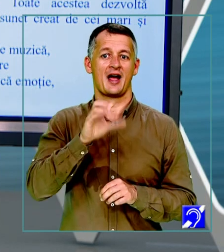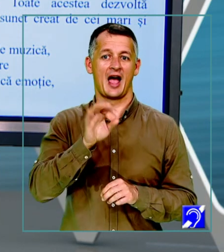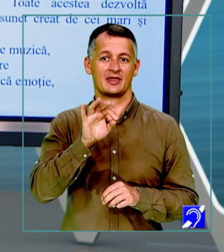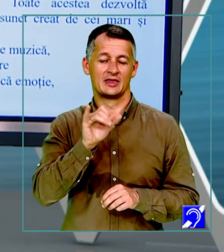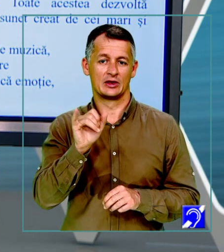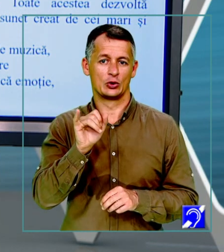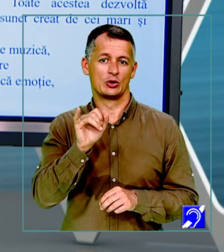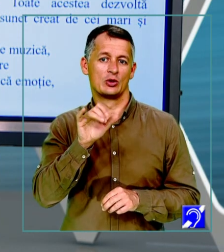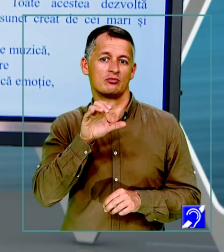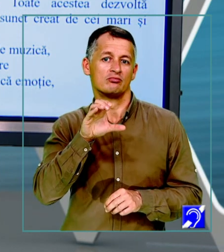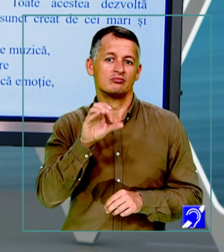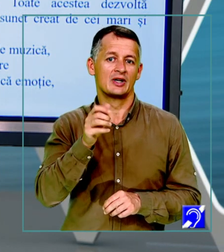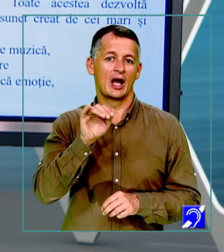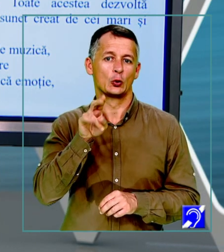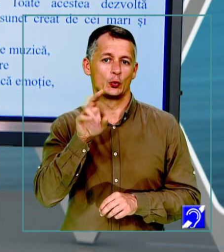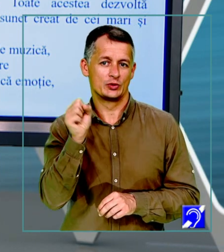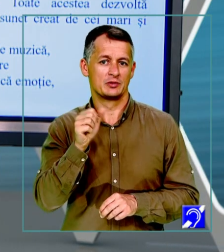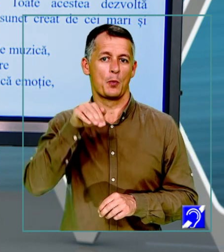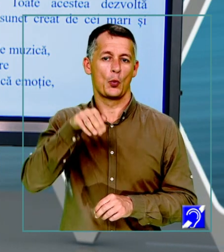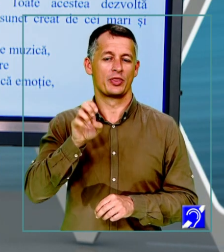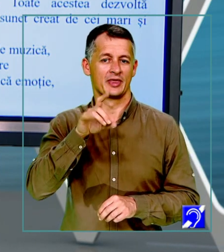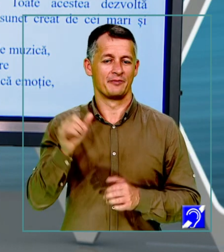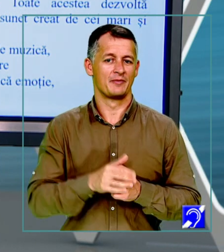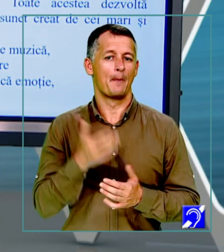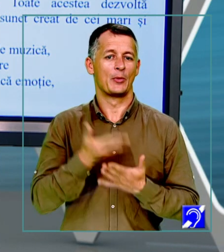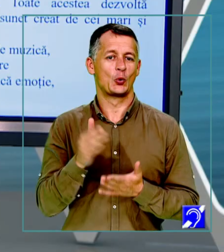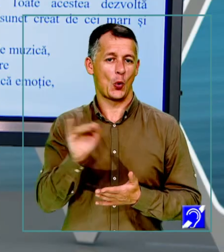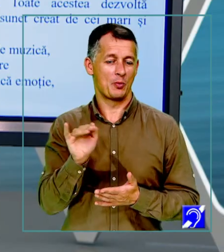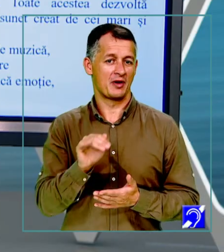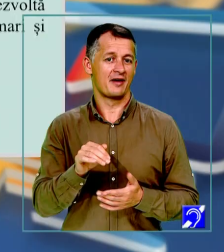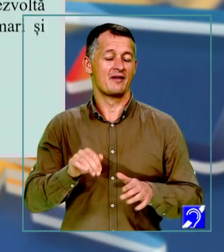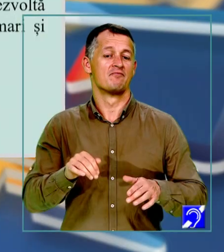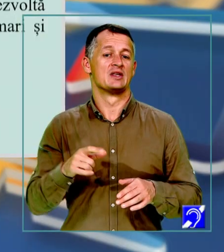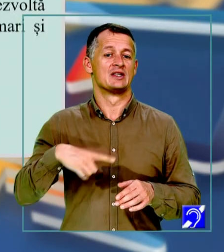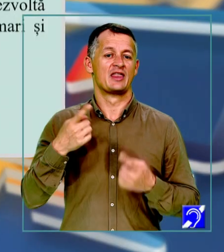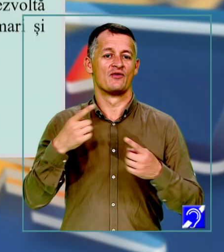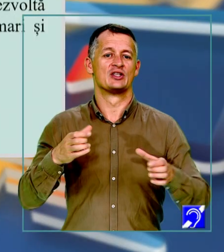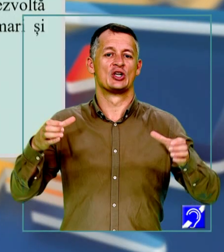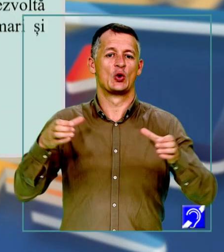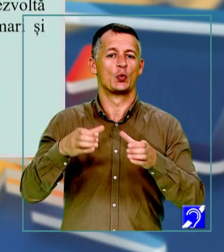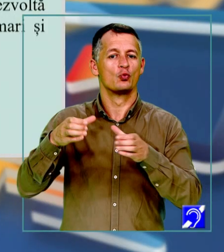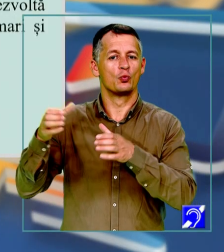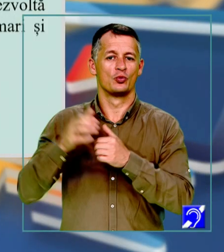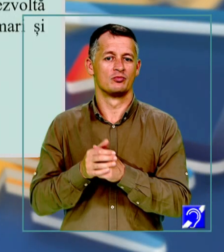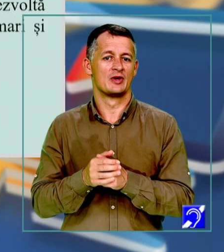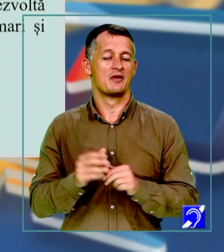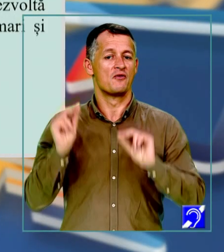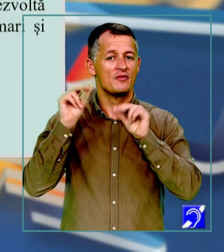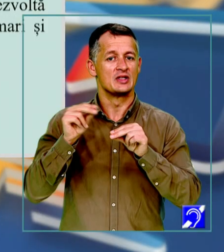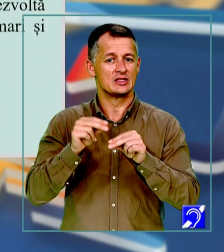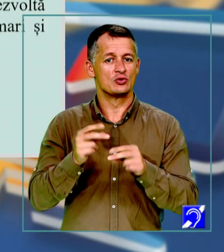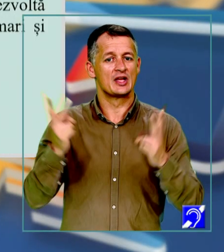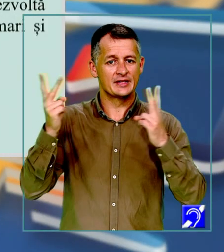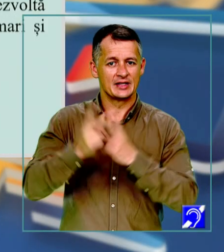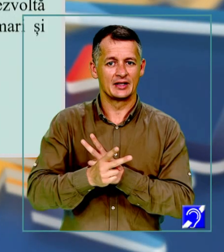sprijină pasiunea pentru muzică a copiilor care aparțin diverselor culturi, învățându să conviețuiască, să manifeste